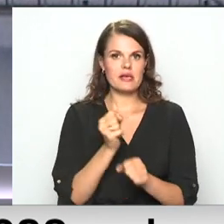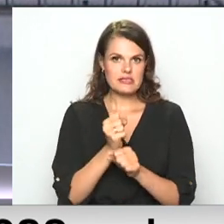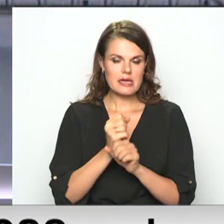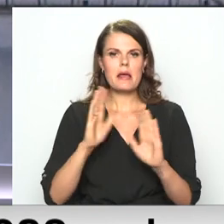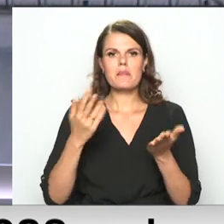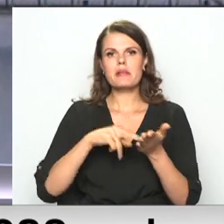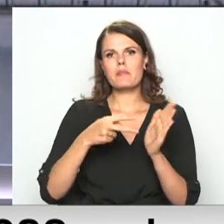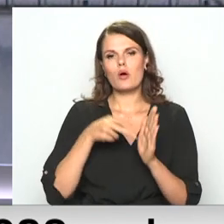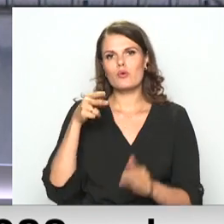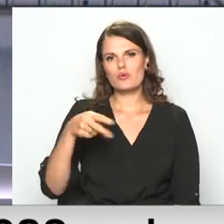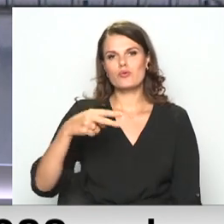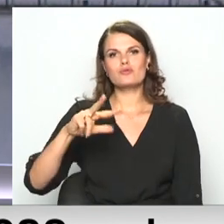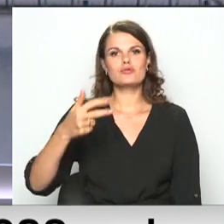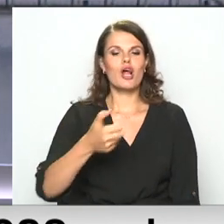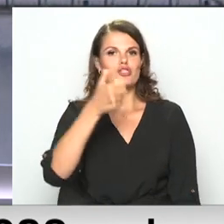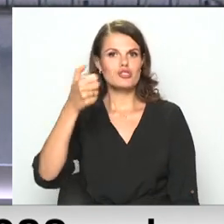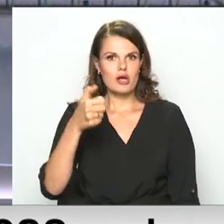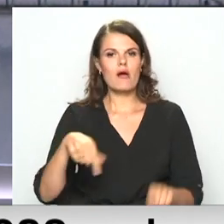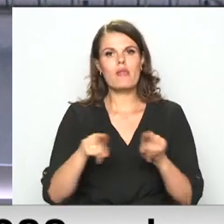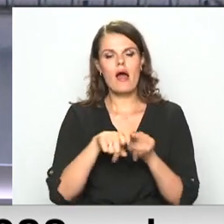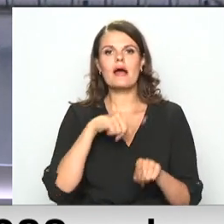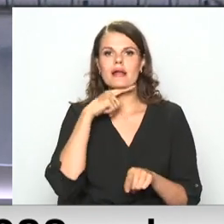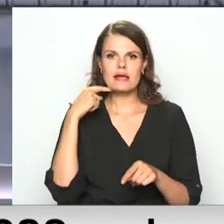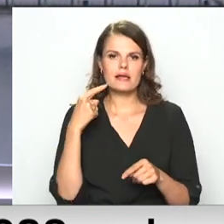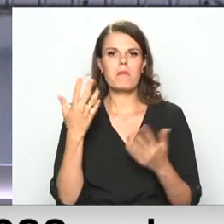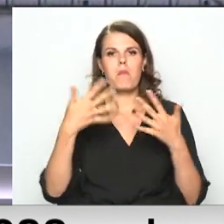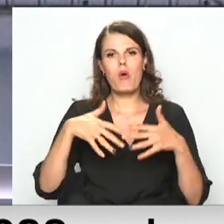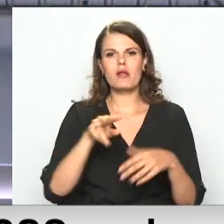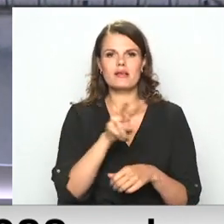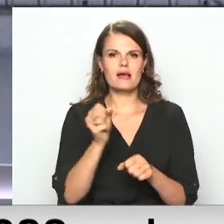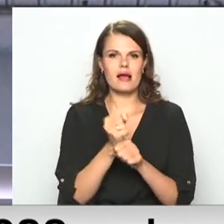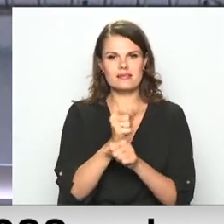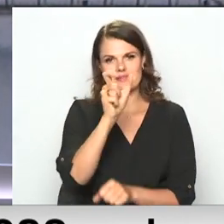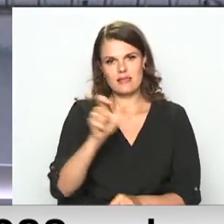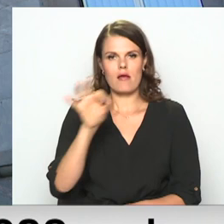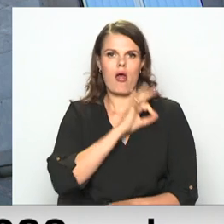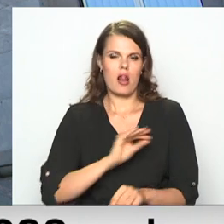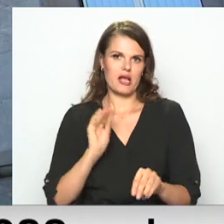plānots ievērojami celt arī politisko amato atalgojumu. Plašāk stāsta Māris Klūga.